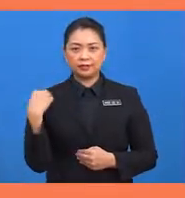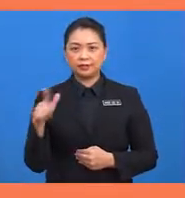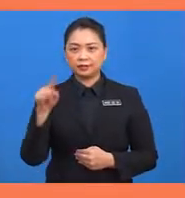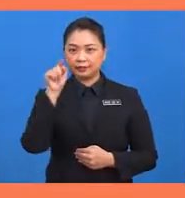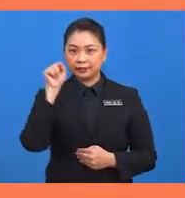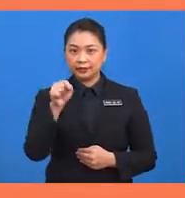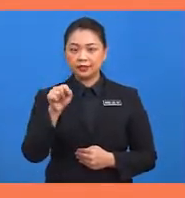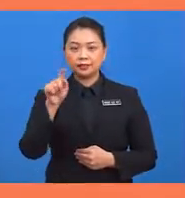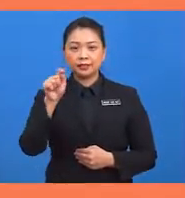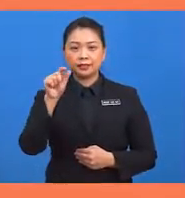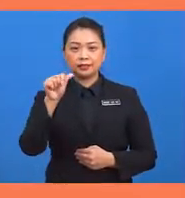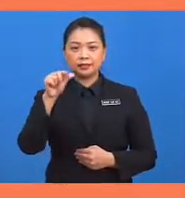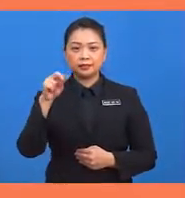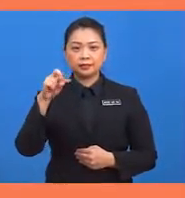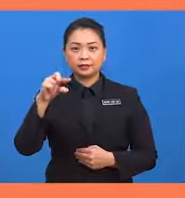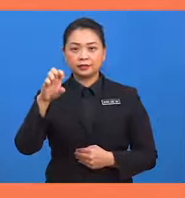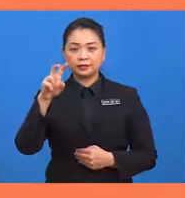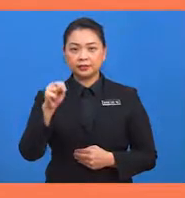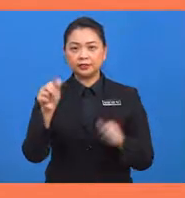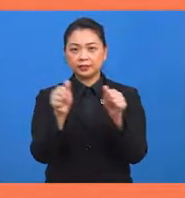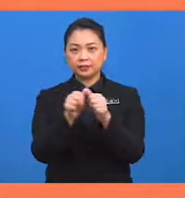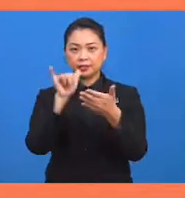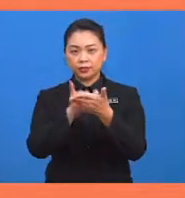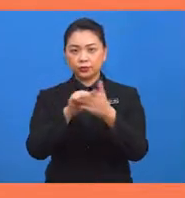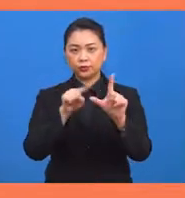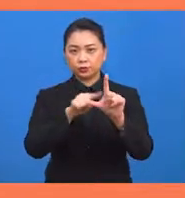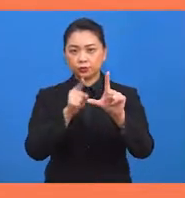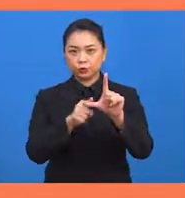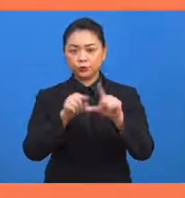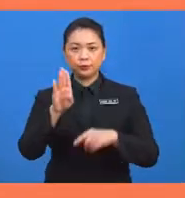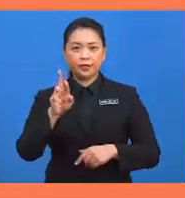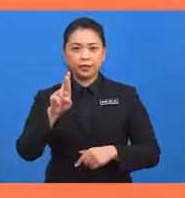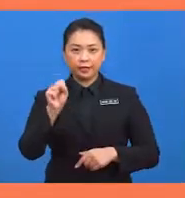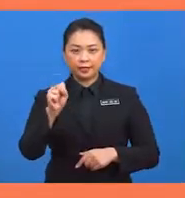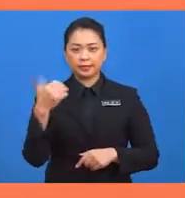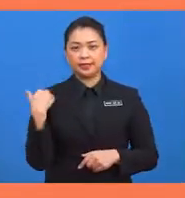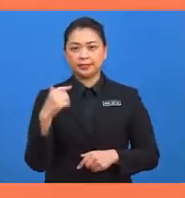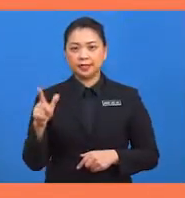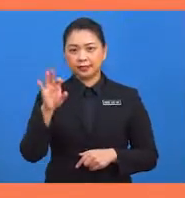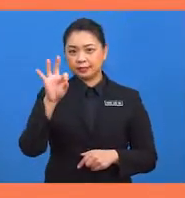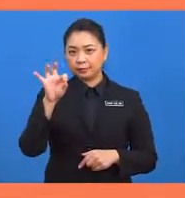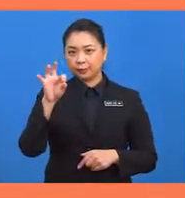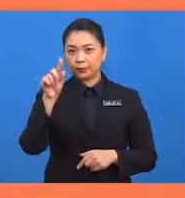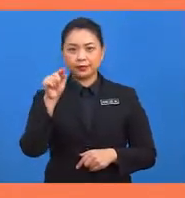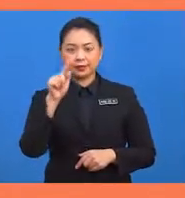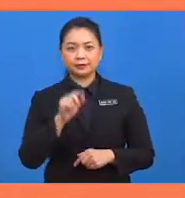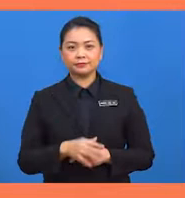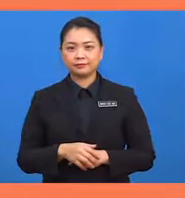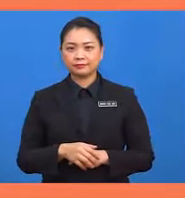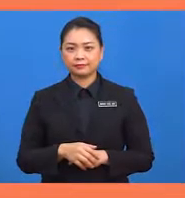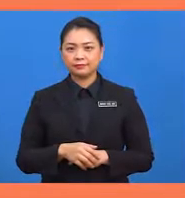ketenjenan. Dengan itu, sudut BRS ialah 90 darjah.